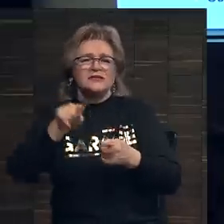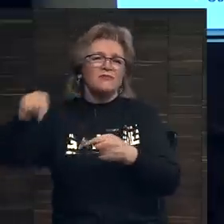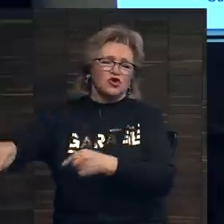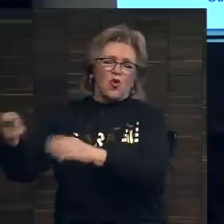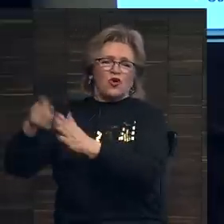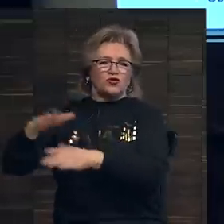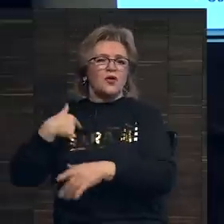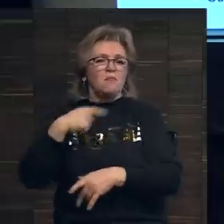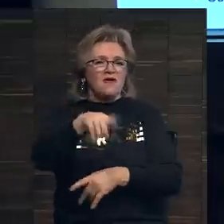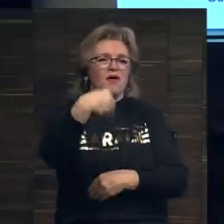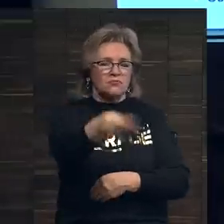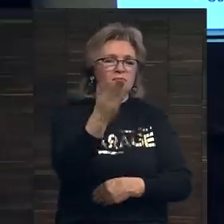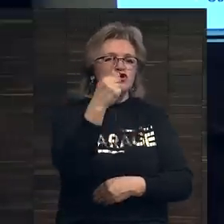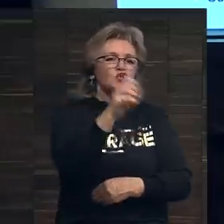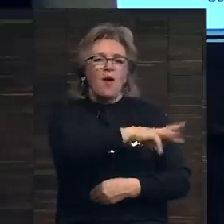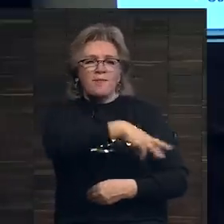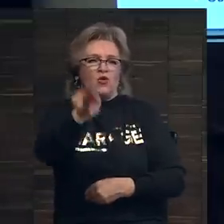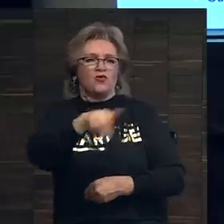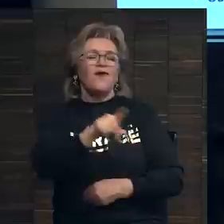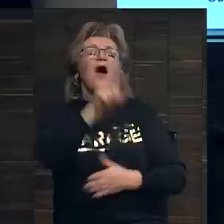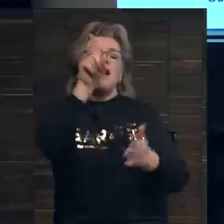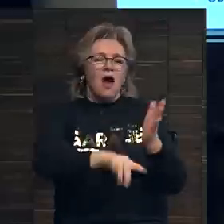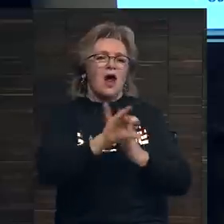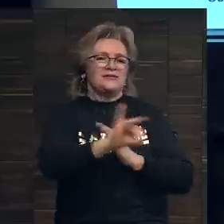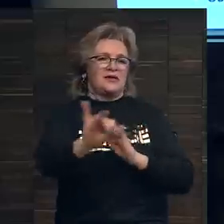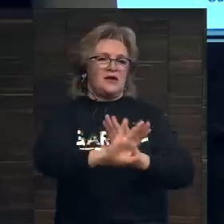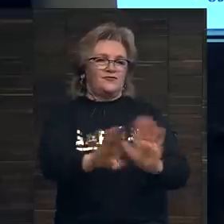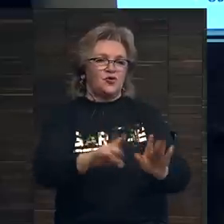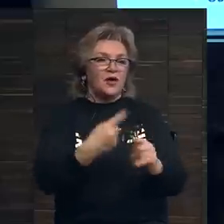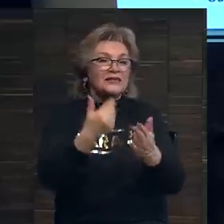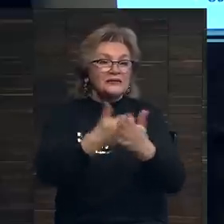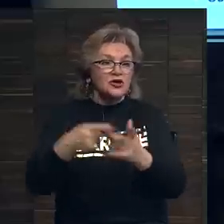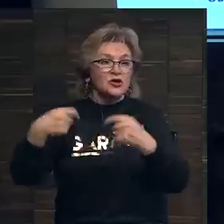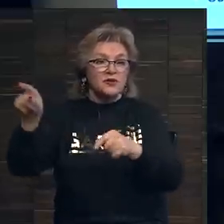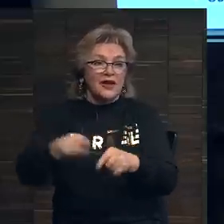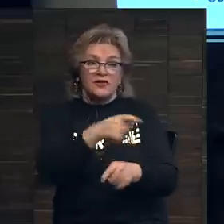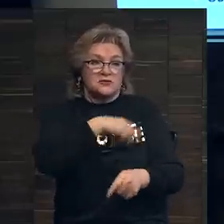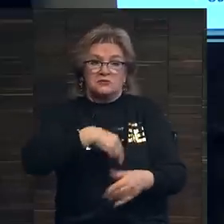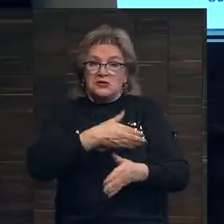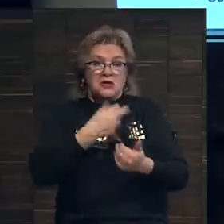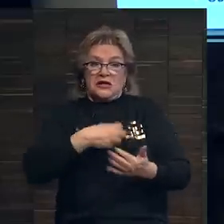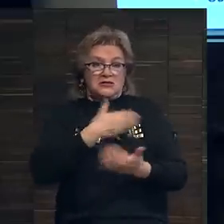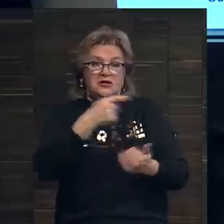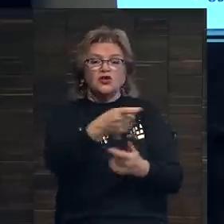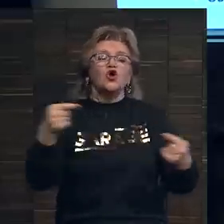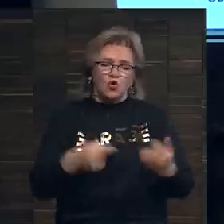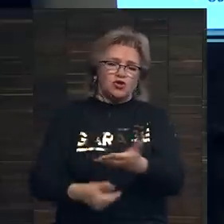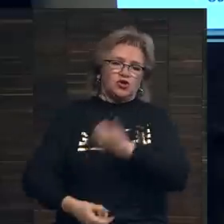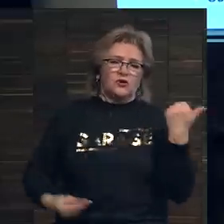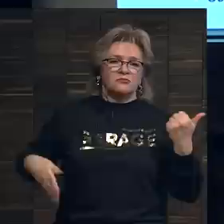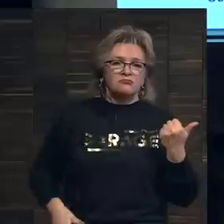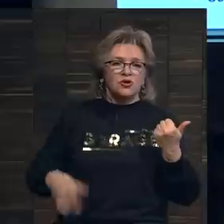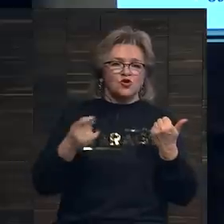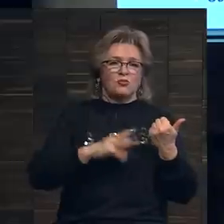аукционе, мы вам дадим 100 миллионов долларов. Это гарантированное минимум цены. Это значит, продавец ничем не рискует. Он точно получит 100 миллионов,